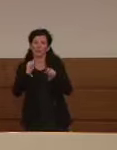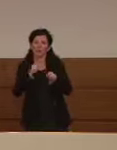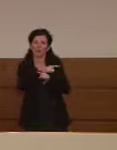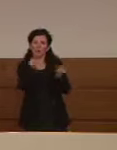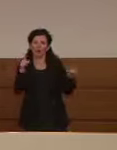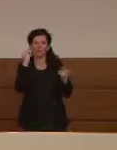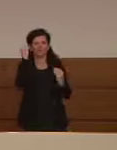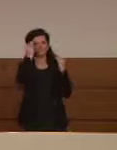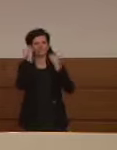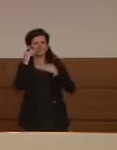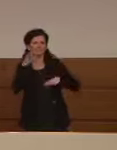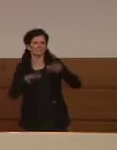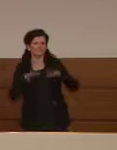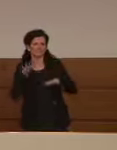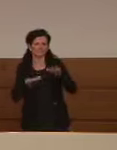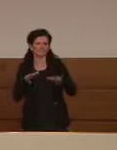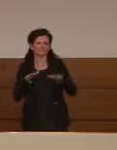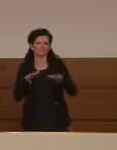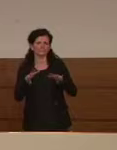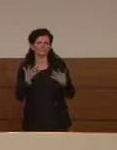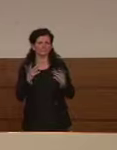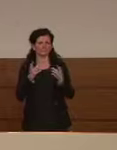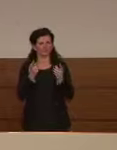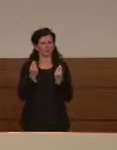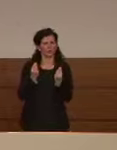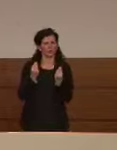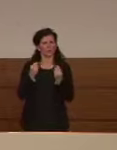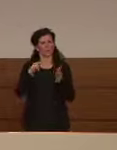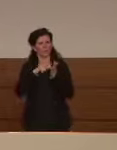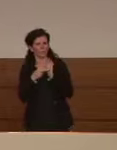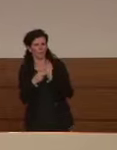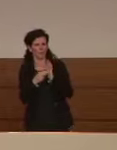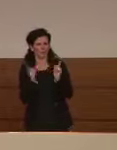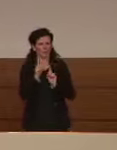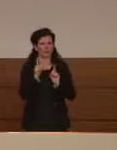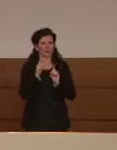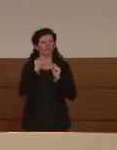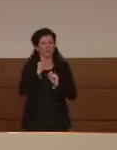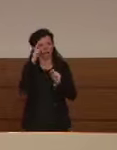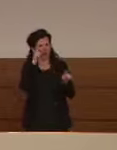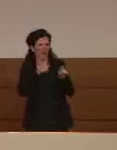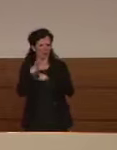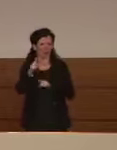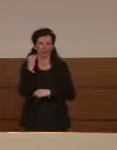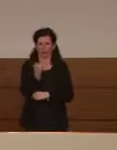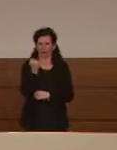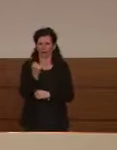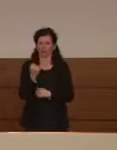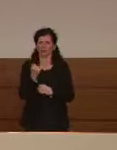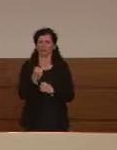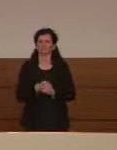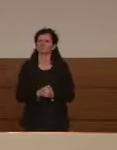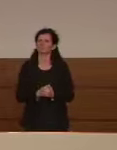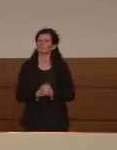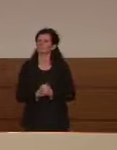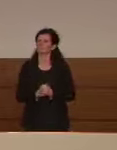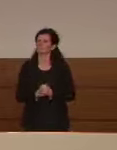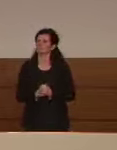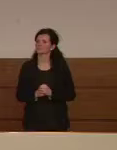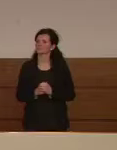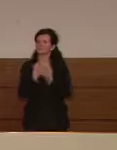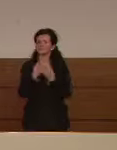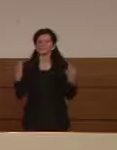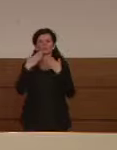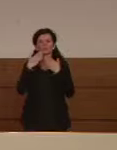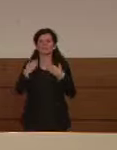possono gettare, no? Possono restare qualche perplessità, ma vanno interpretati, naturalmente, con molta cautela. Bene,